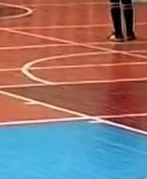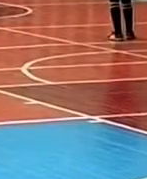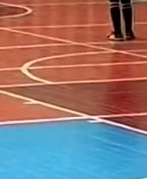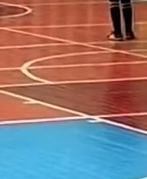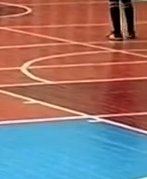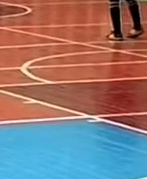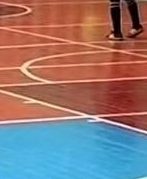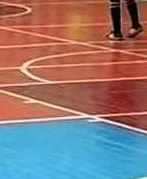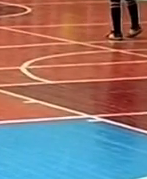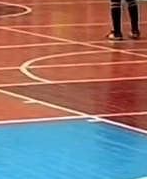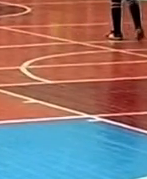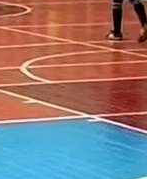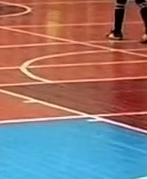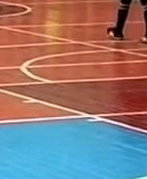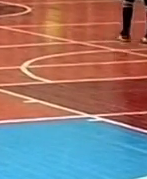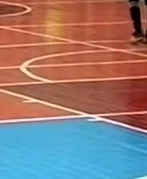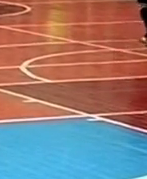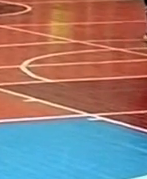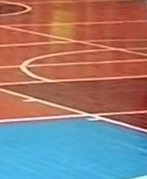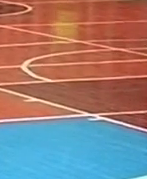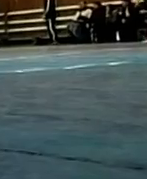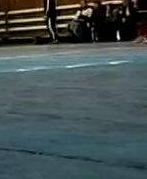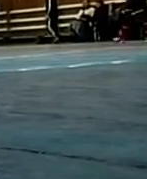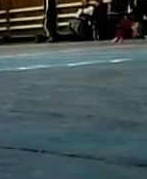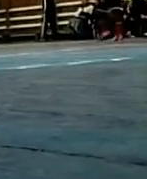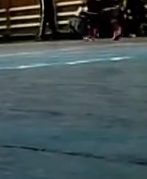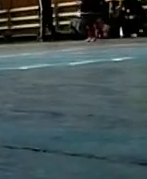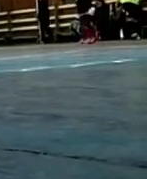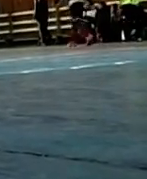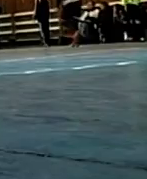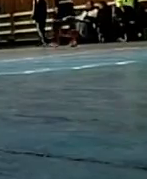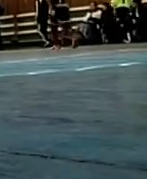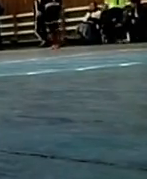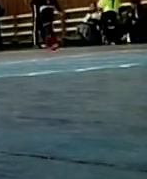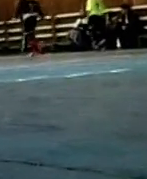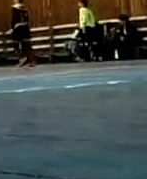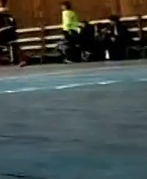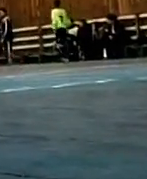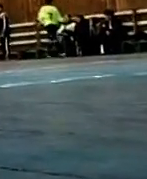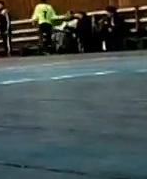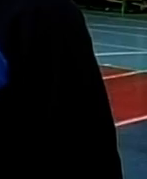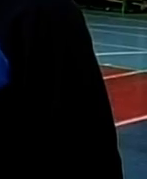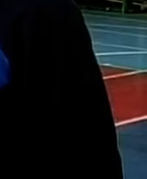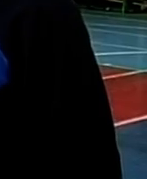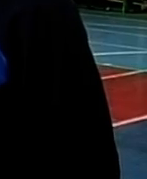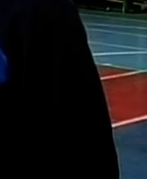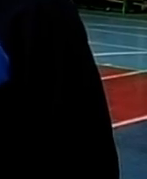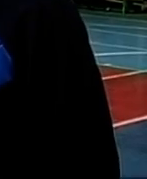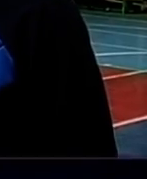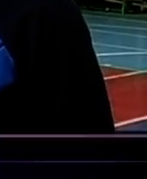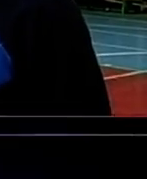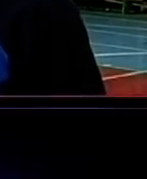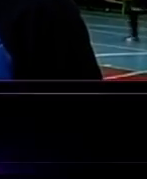Рівень змагань зростає з кожним роком. І сьогодні вони не поступаються навіть турнірам у столиці, говорять організатори. Перший рік ми